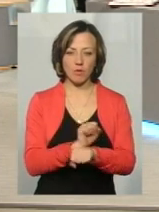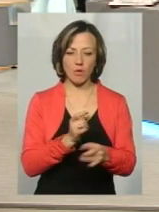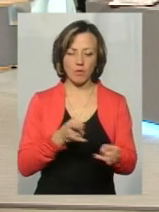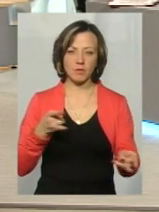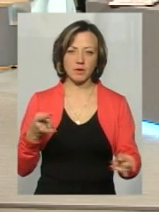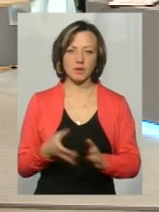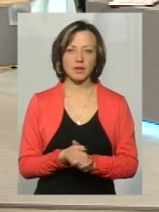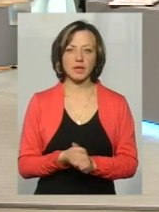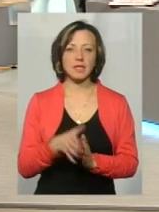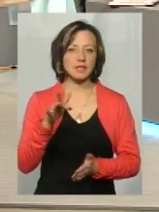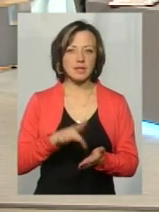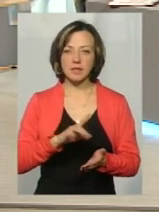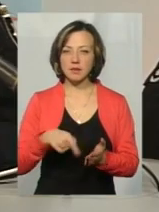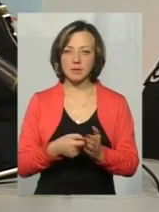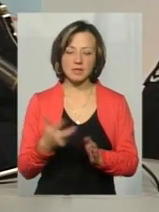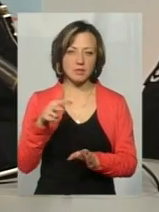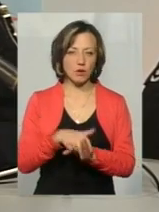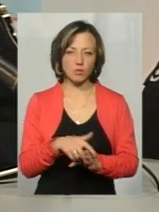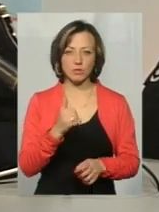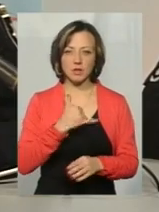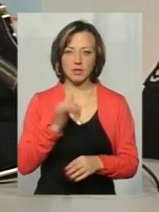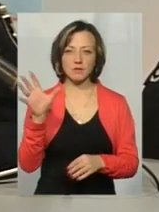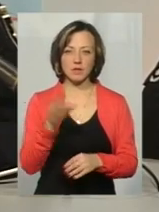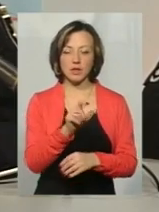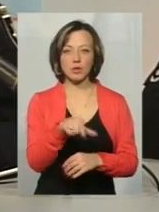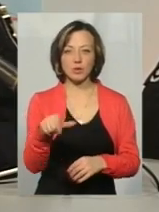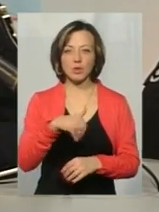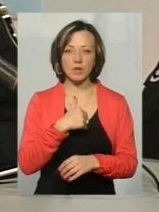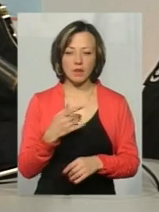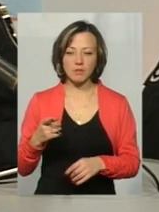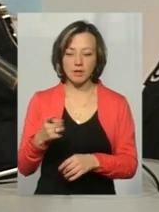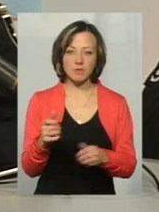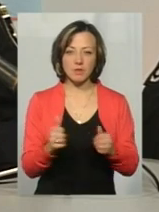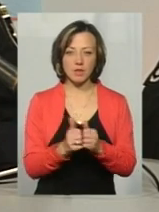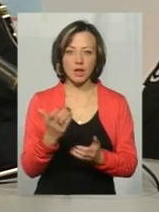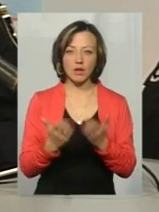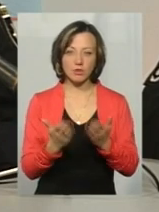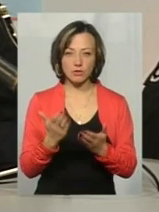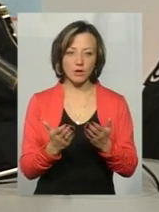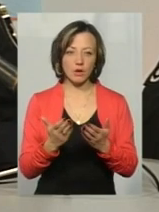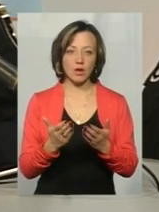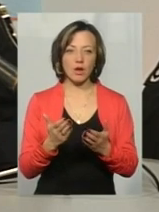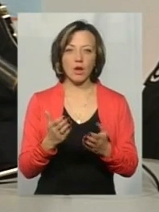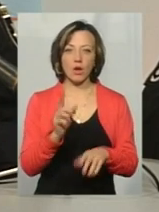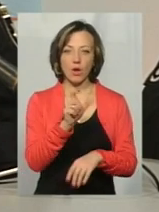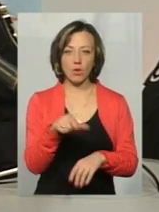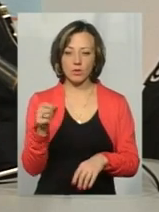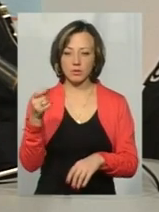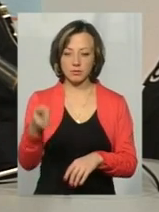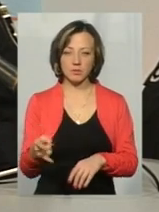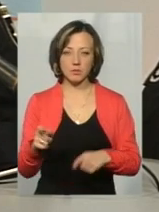Центр міста в нас взагалі загружений, тобто всі люди хочуть під'їхати ближче. Якщо люди стоять з порушенням правил дорожнього руху,